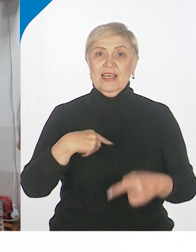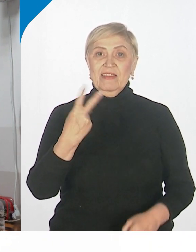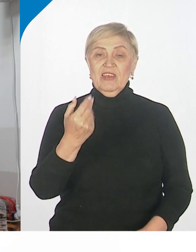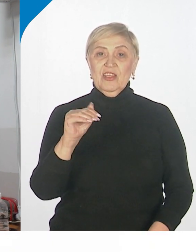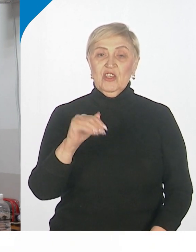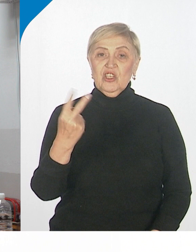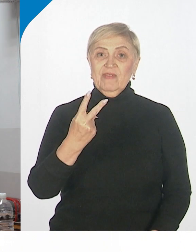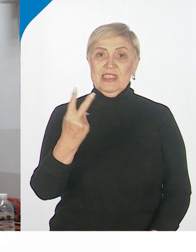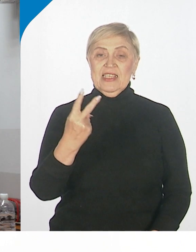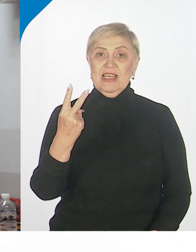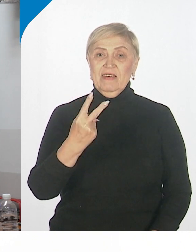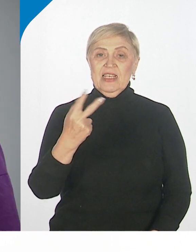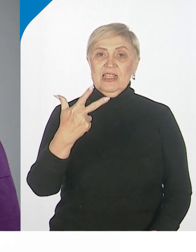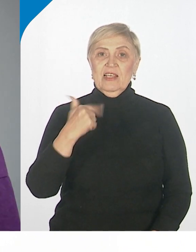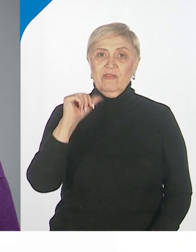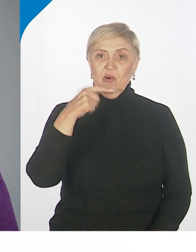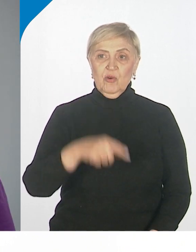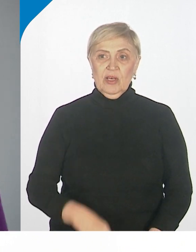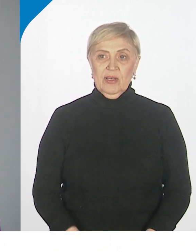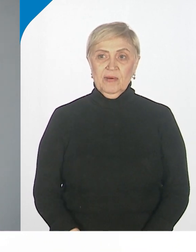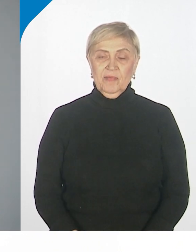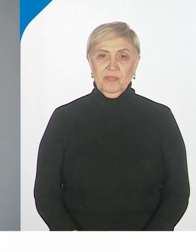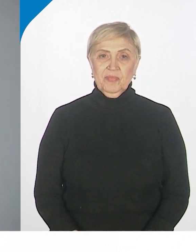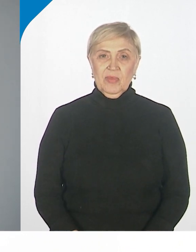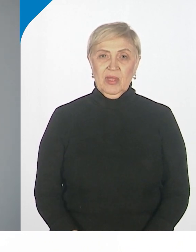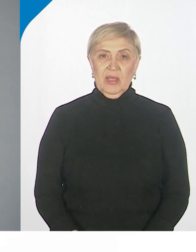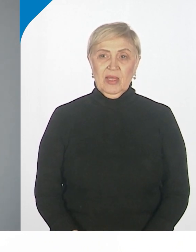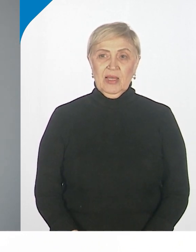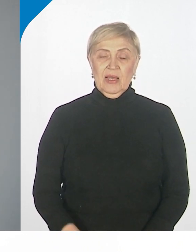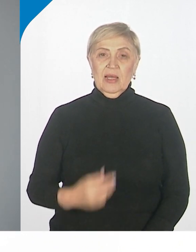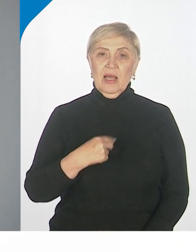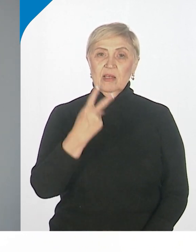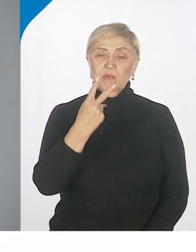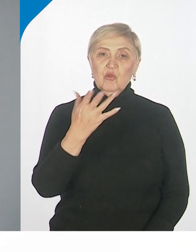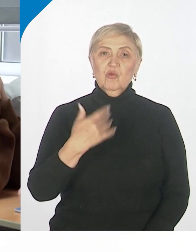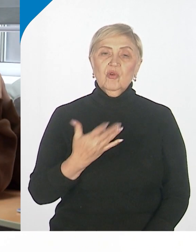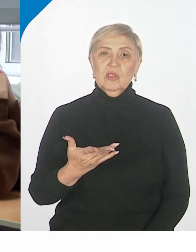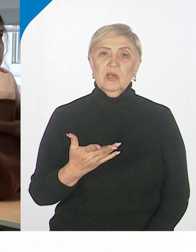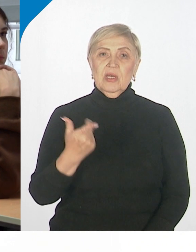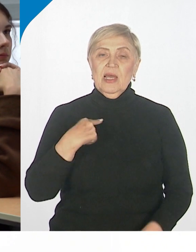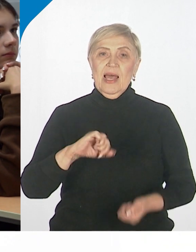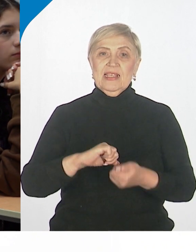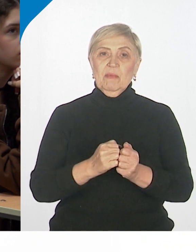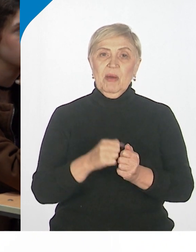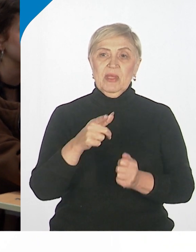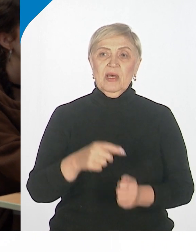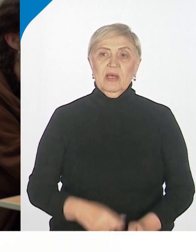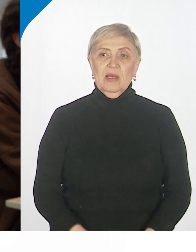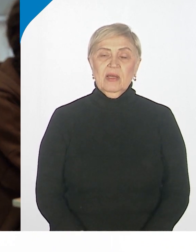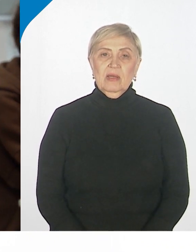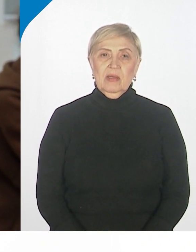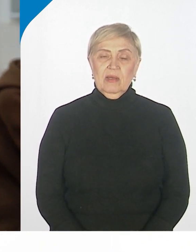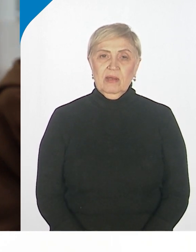-2024-го. То, я вечно же смотрю именно в лицо, в губы, и я запоминаю именно все